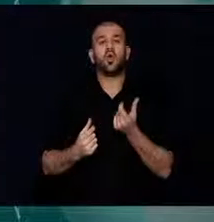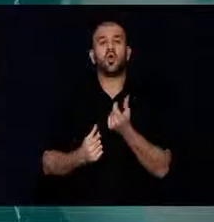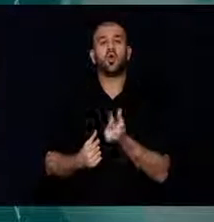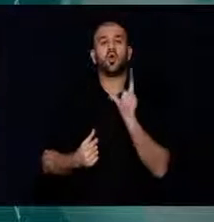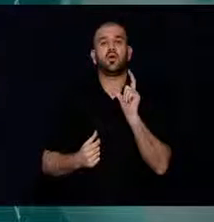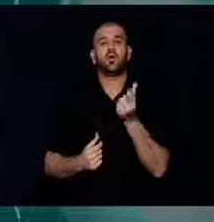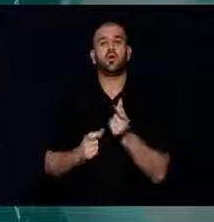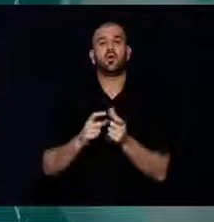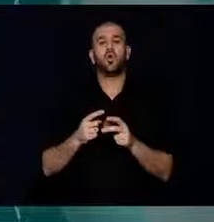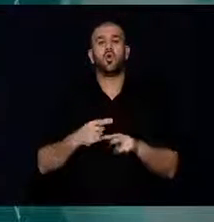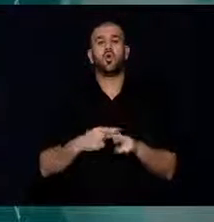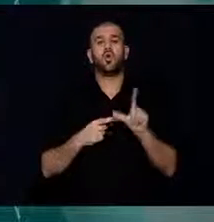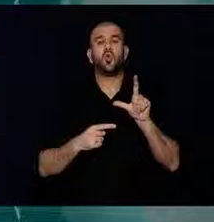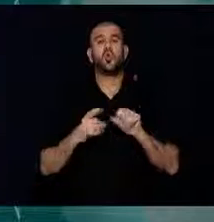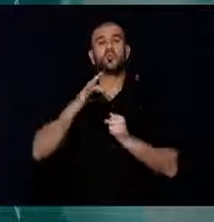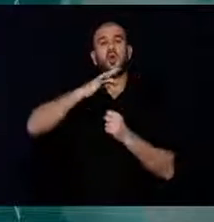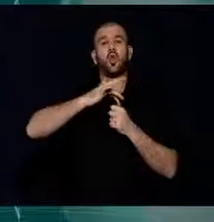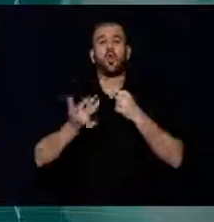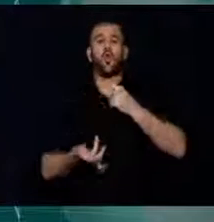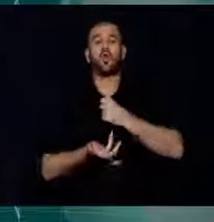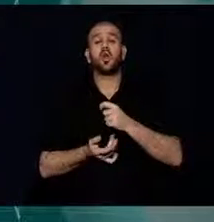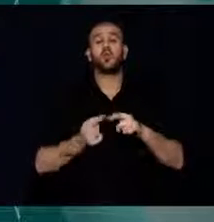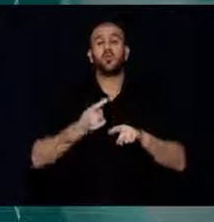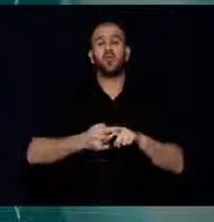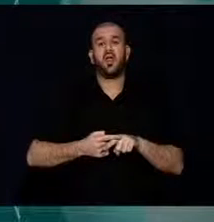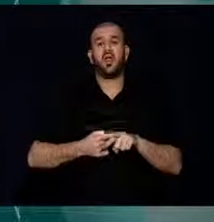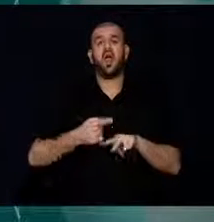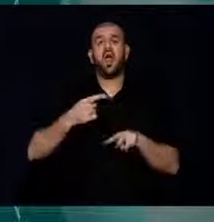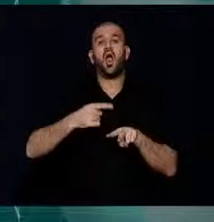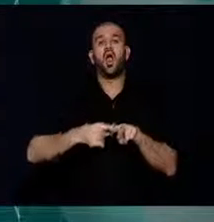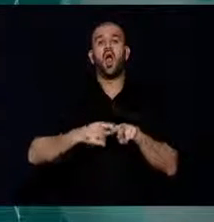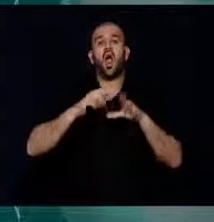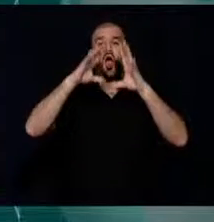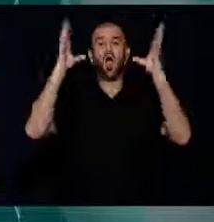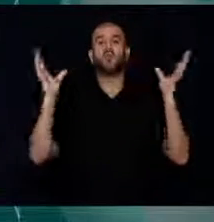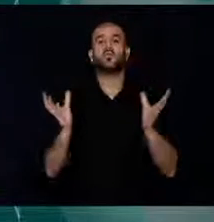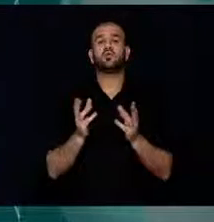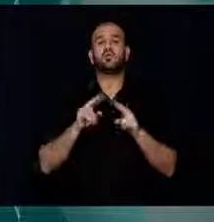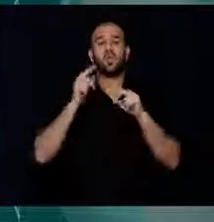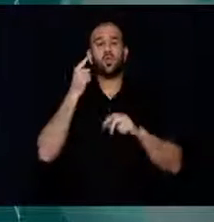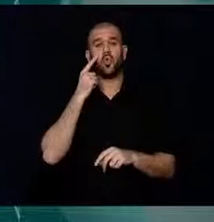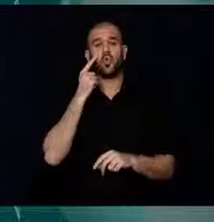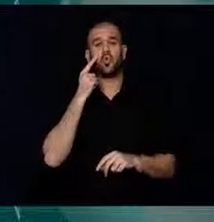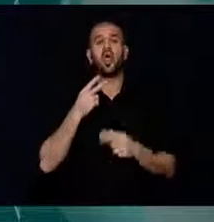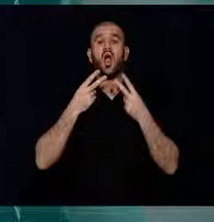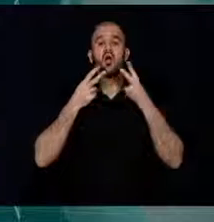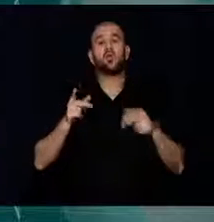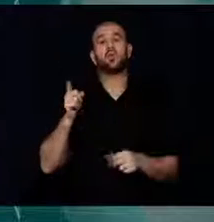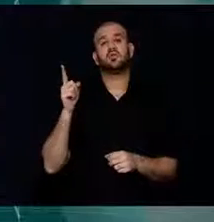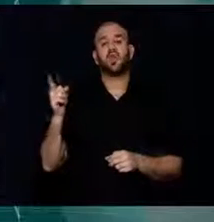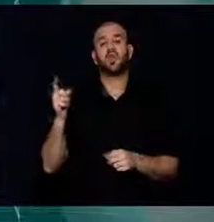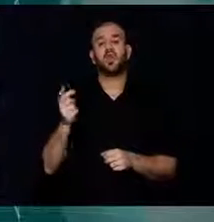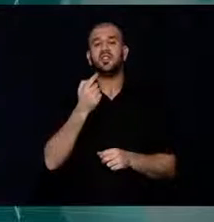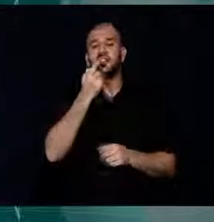açıklamasına göre, köpükler, fırtınanın etkisiyle deniz suyunda bulunan